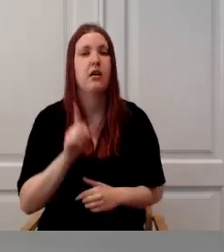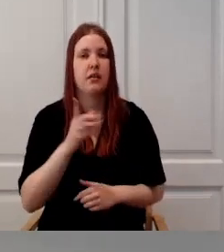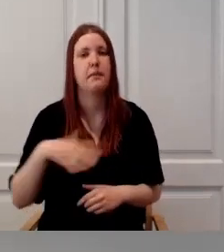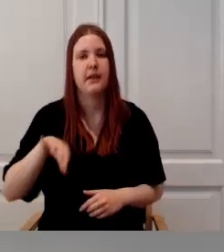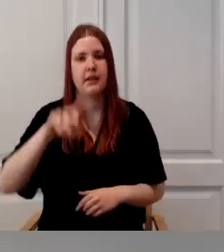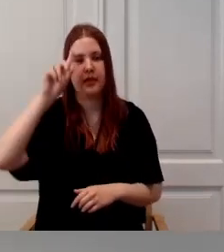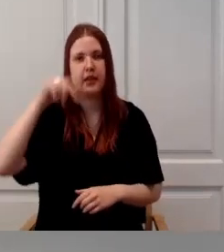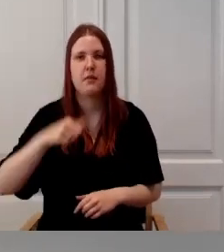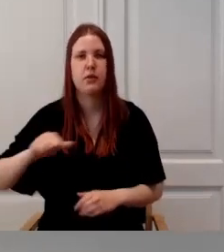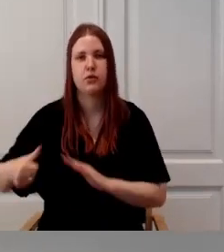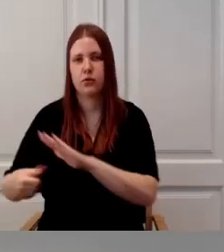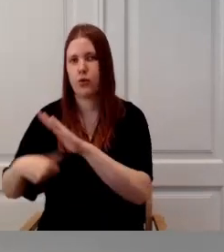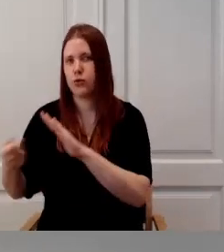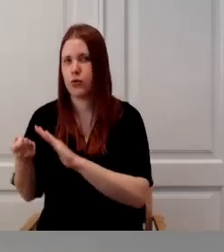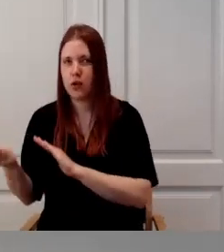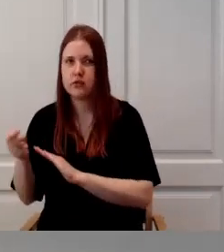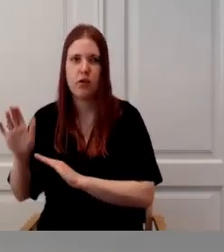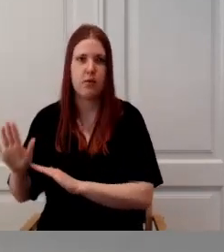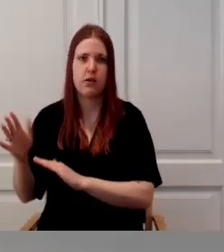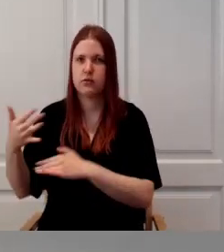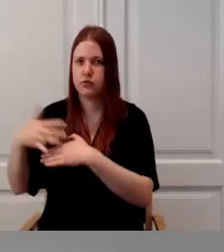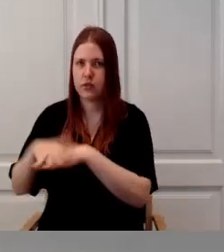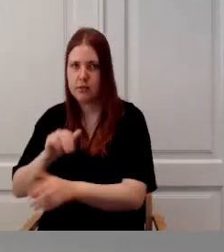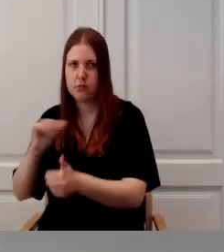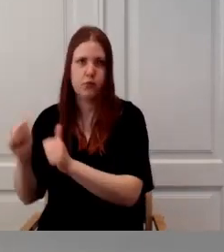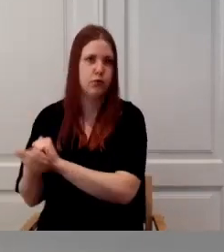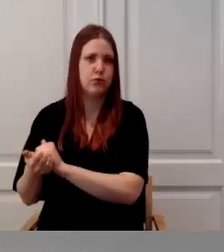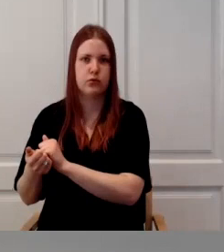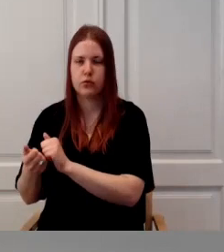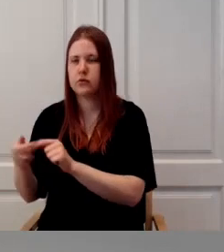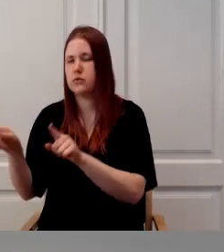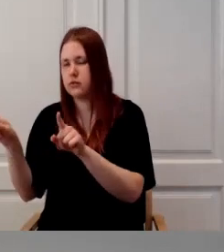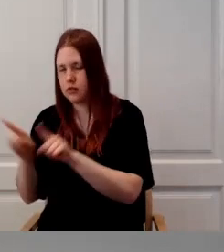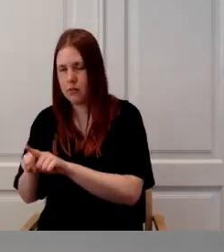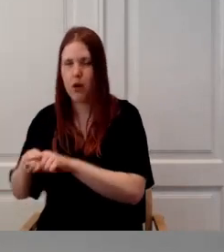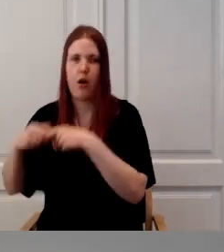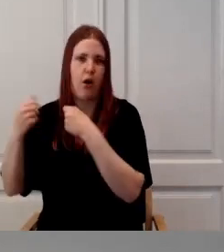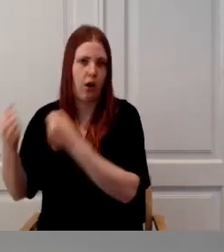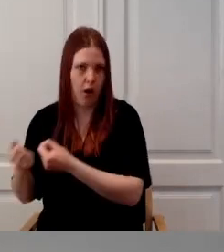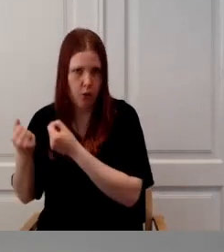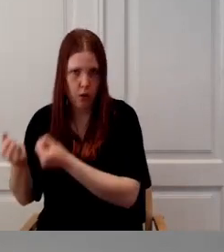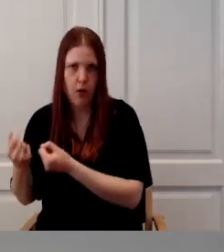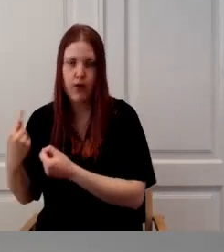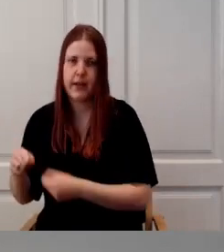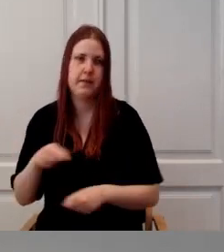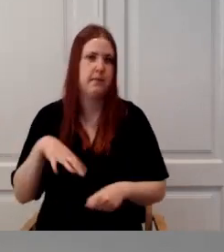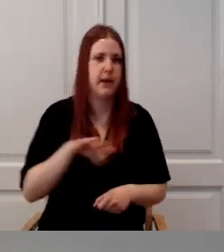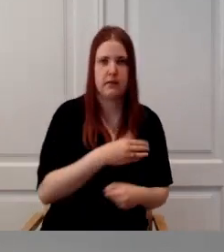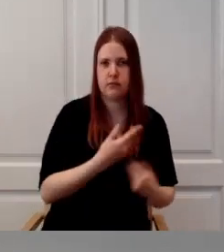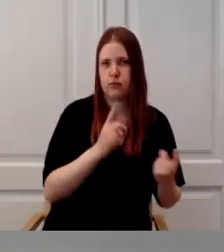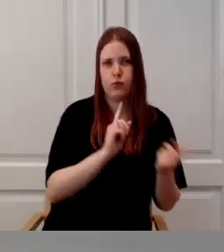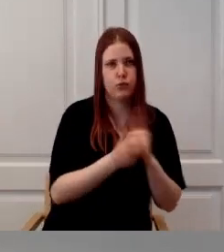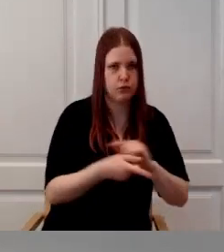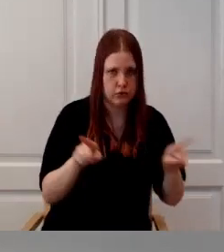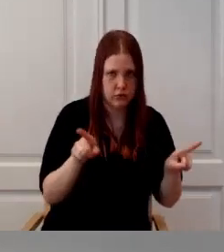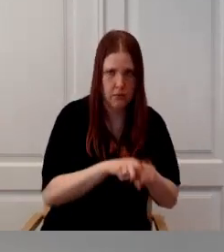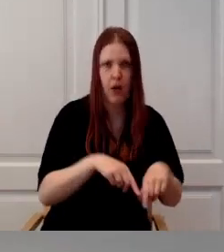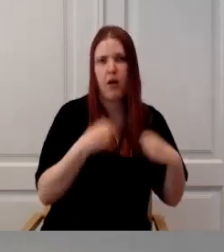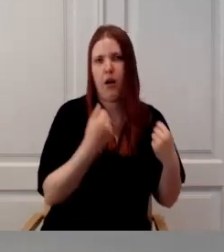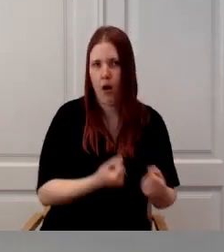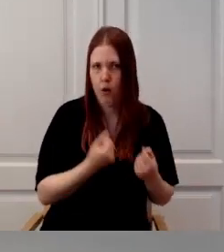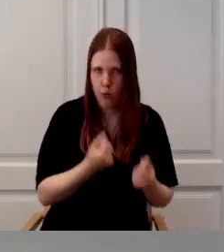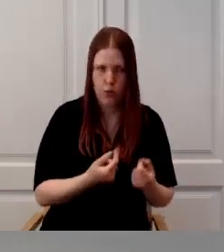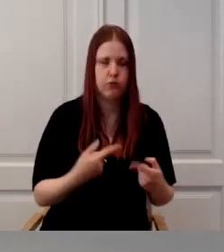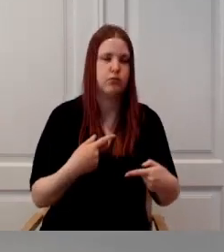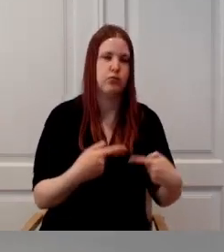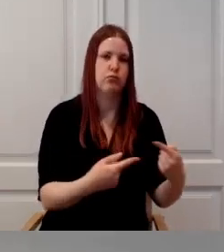et ka see protsess nii ühe korra või valmis saab, et see on selline tigem iteratiivne protsess. Ja tänane kokkulepe on siis see, et me